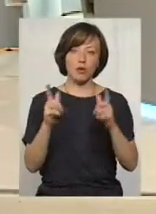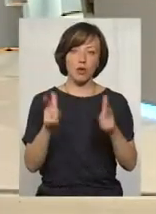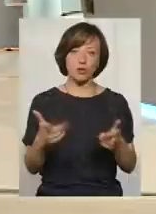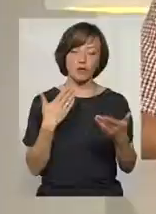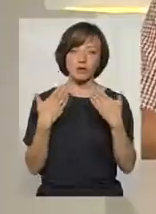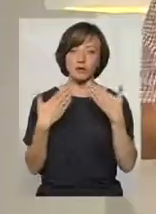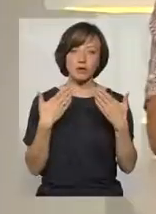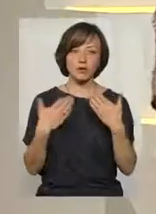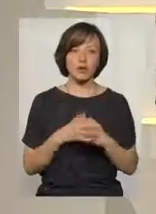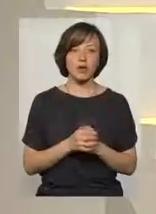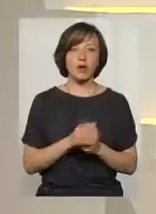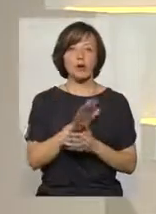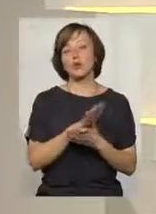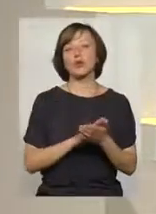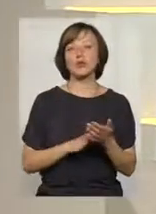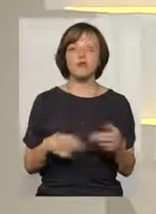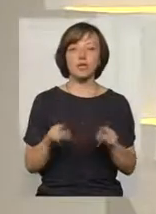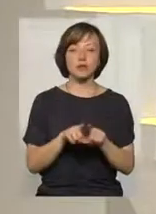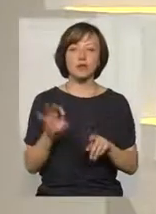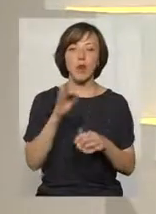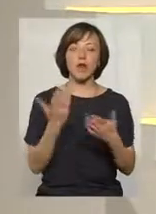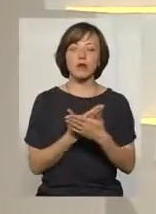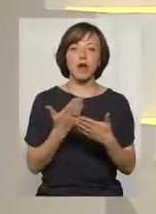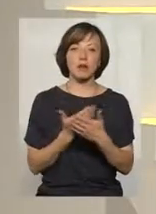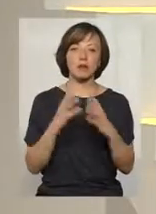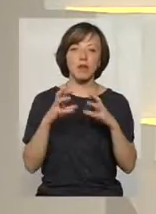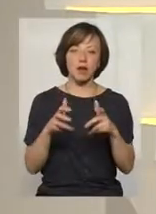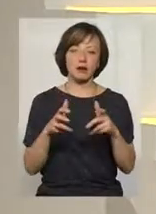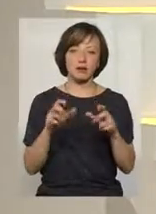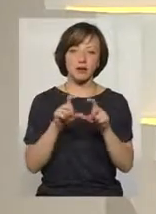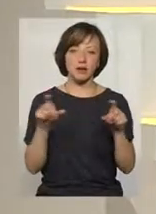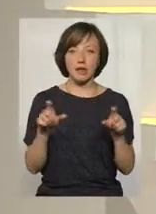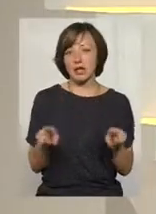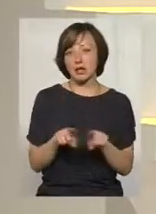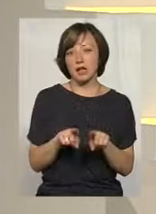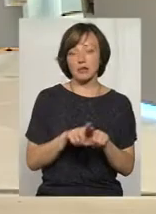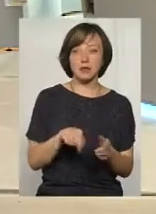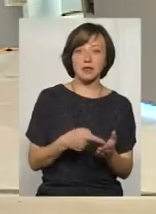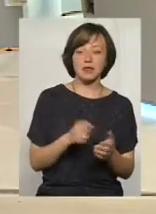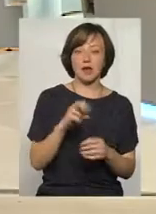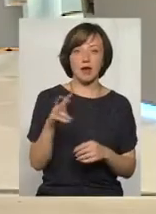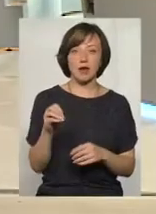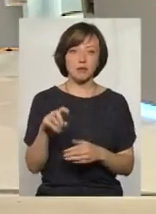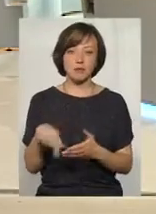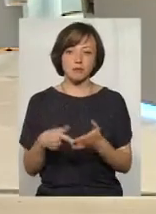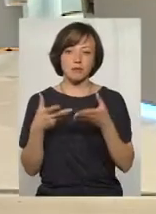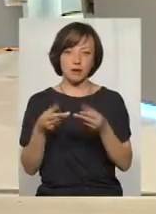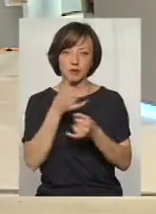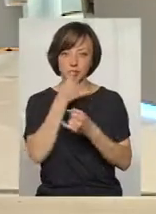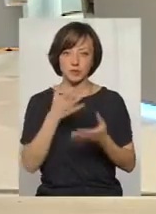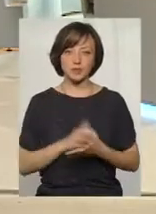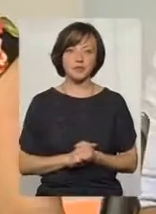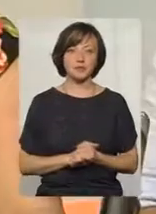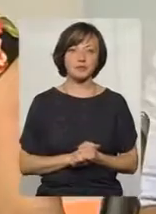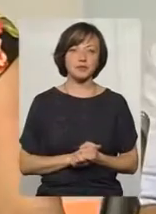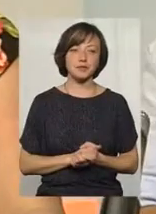спілкуватися. Ну і продовжуємо, все ж таки, про Кінотеатр Планет. Що начебто він в місті, але місто я так розумію вплинути ніяк не може. Ми не